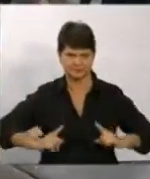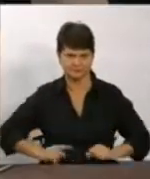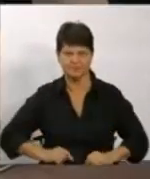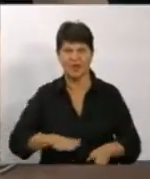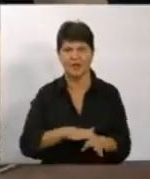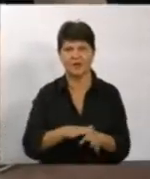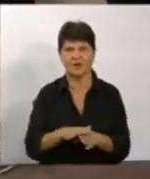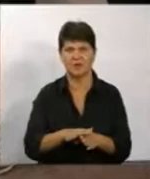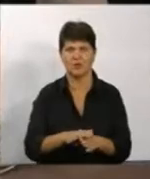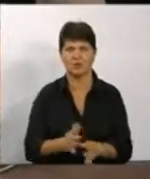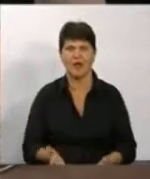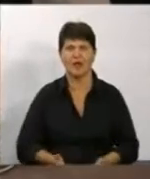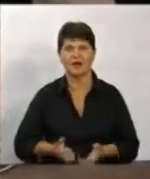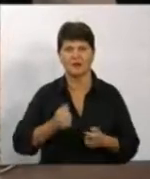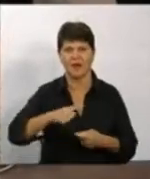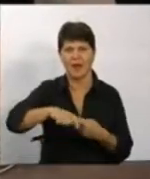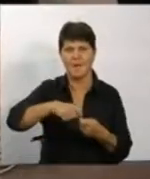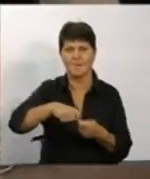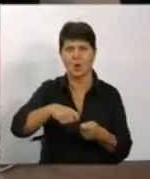виконували вправи з рятувальною мотузкою.